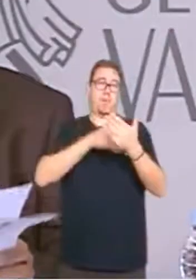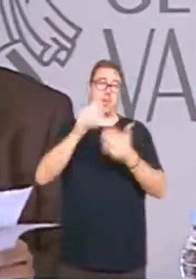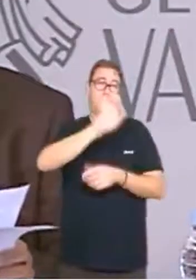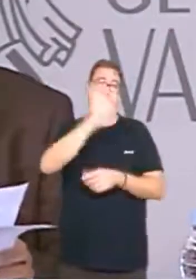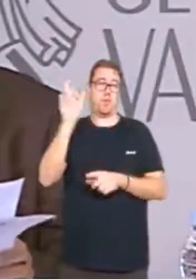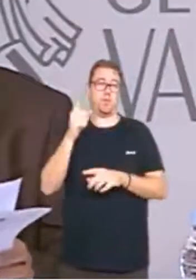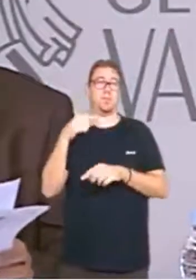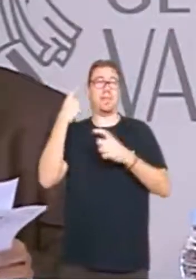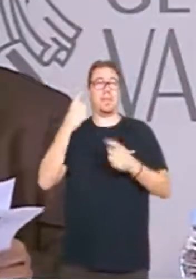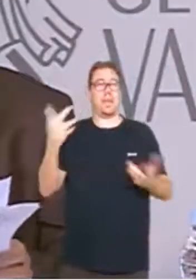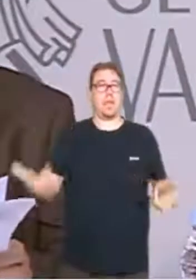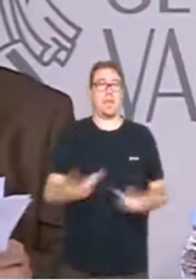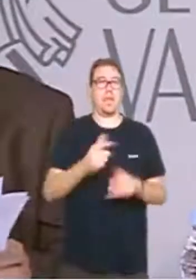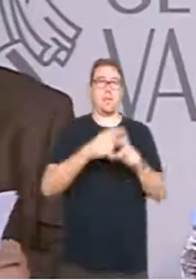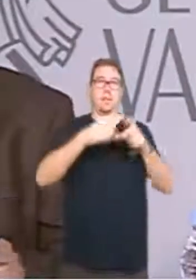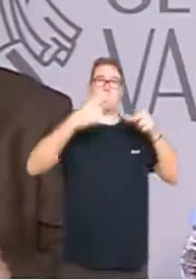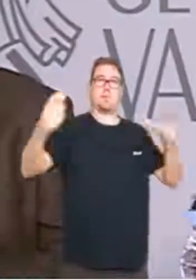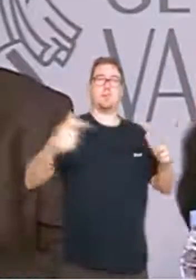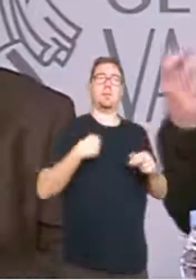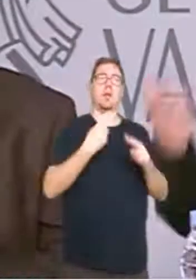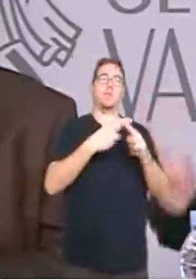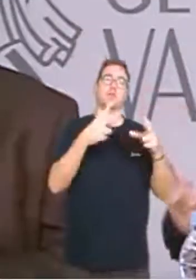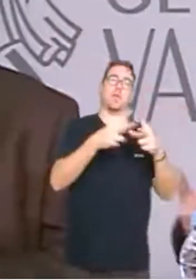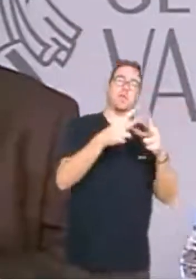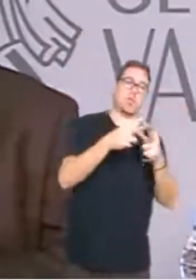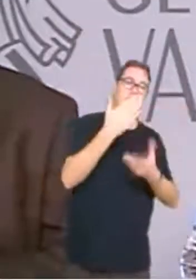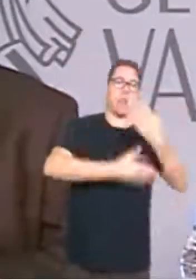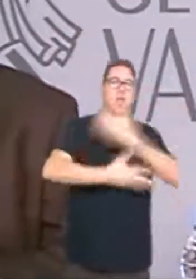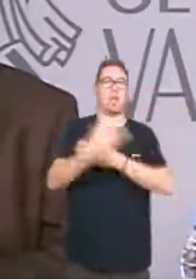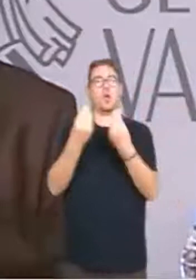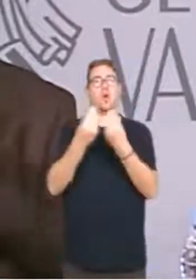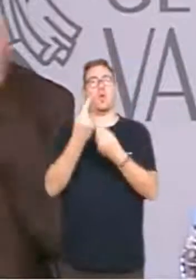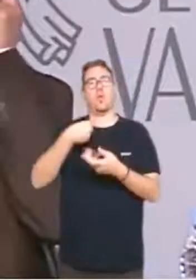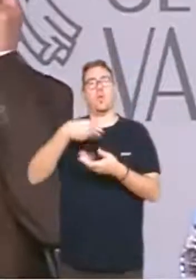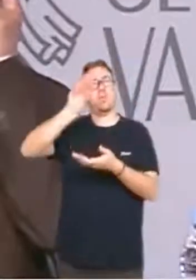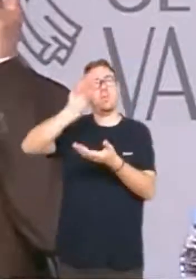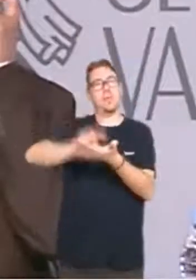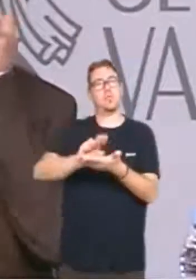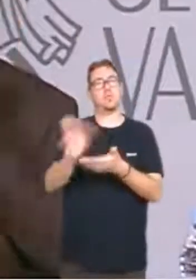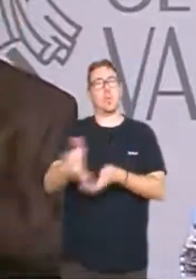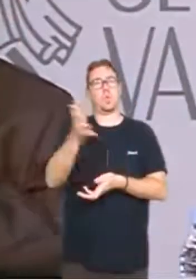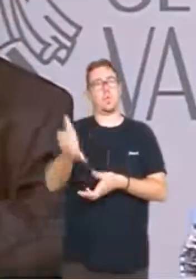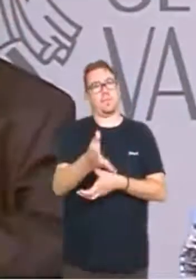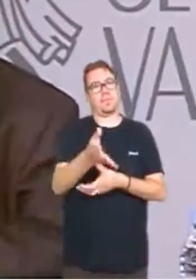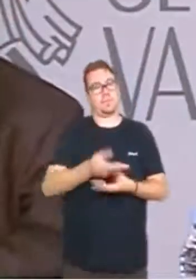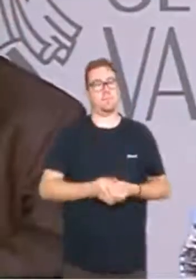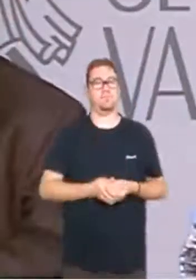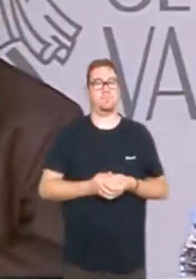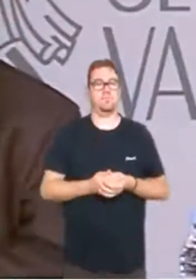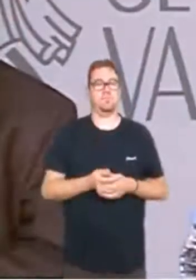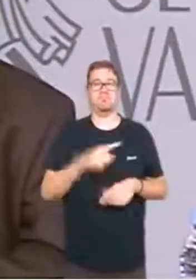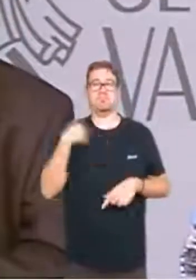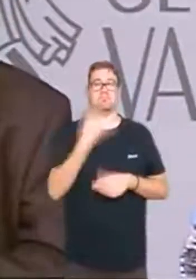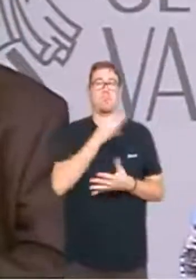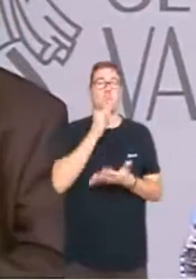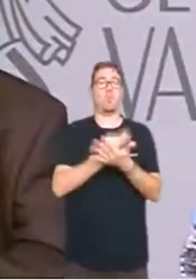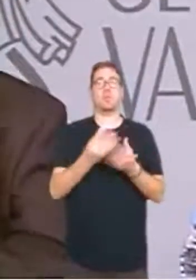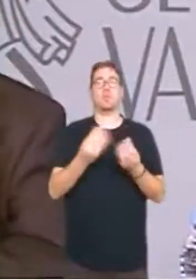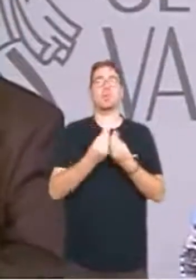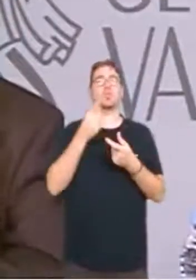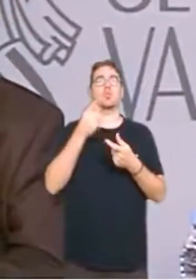i que combinen polítiques socials i polítiques d'inversions productives. A més, el nostre compromís amb la